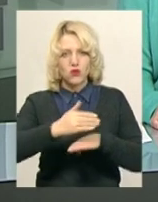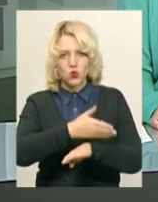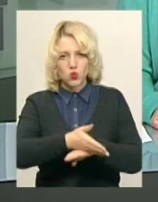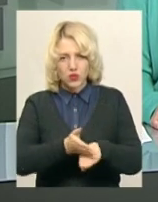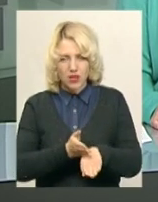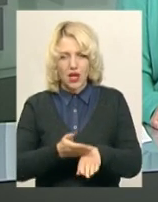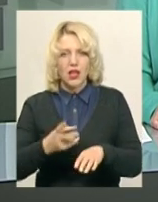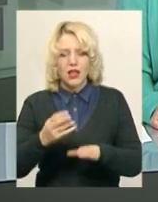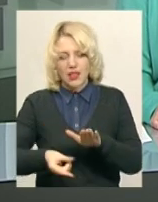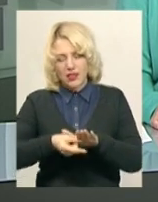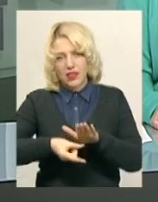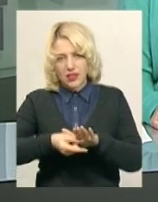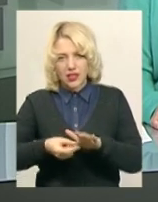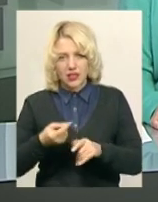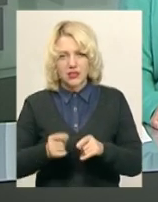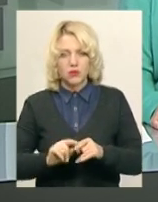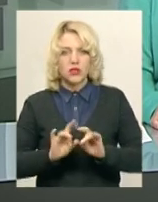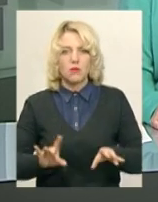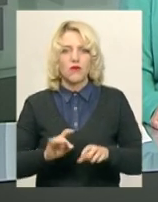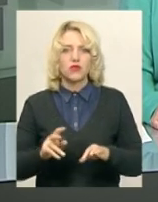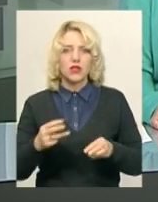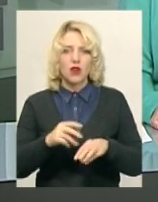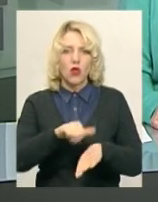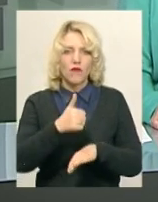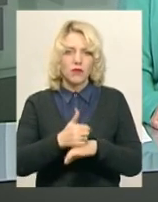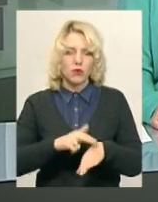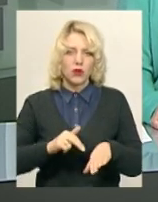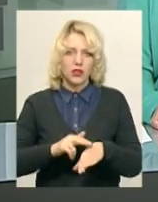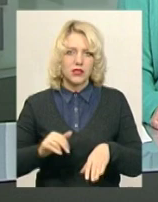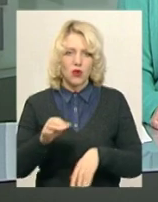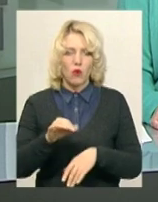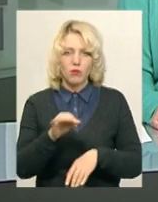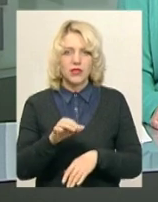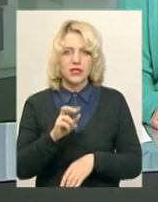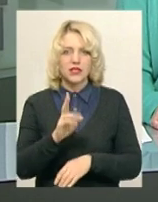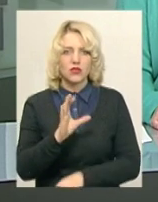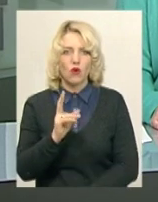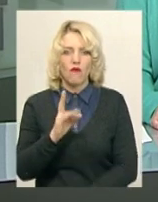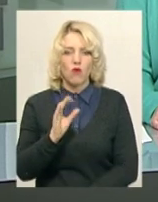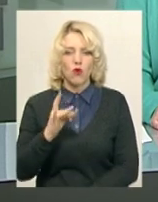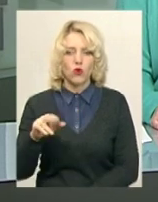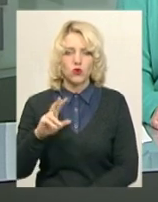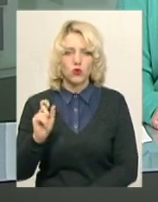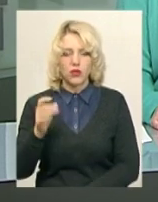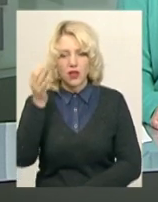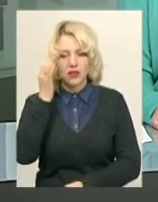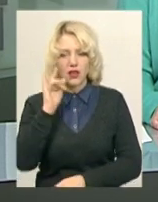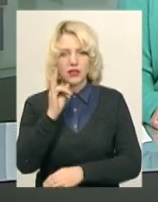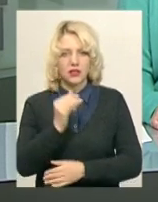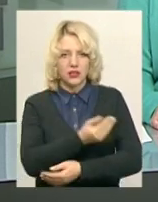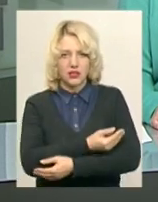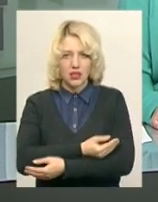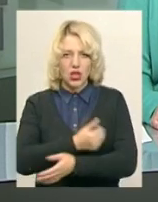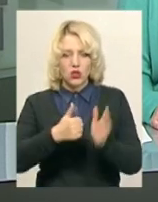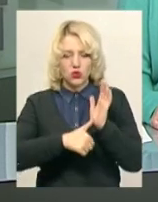старший інспектор сектору комунікації головного управління Нацполіції в області Олег Поворознюк. Нагадаю, мертве немовля 6